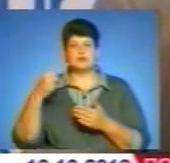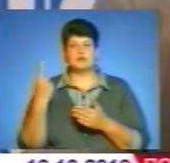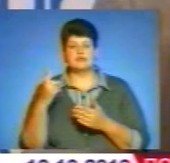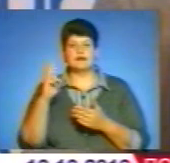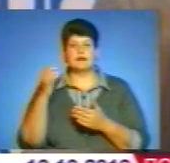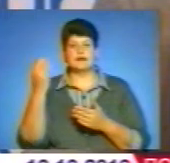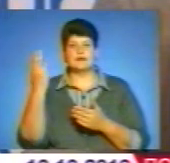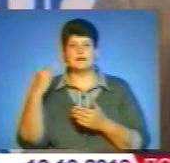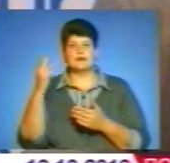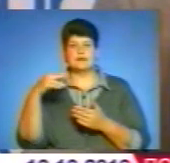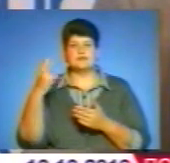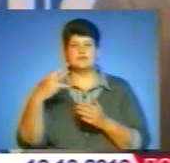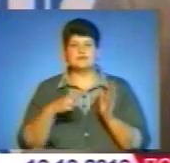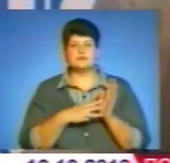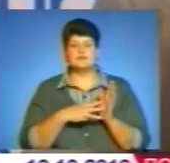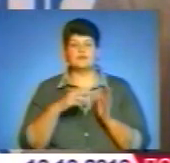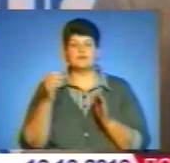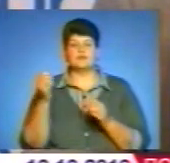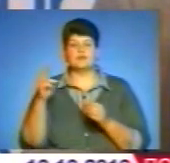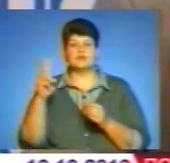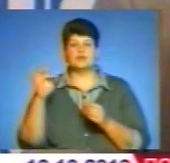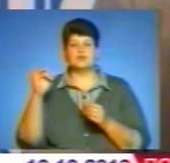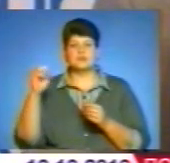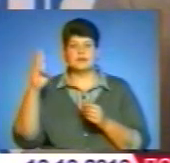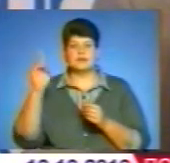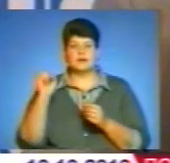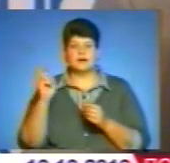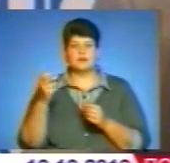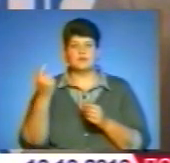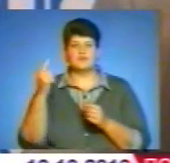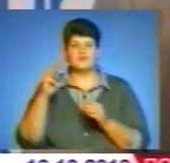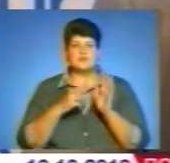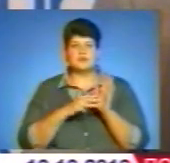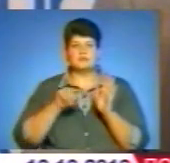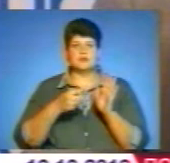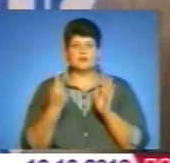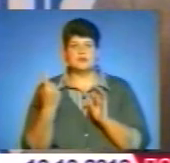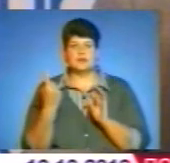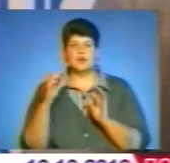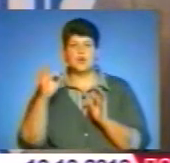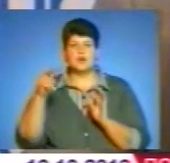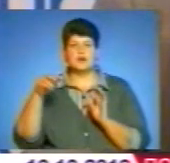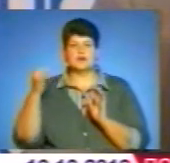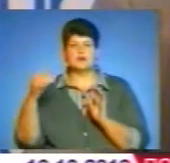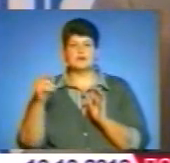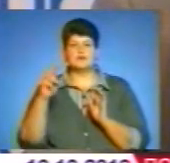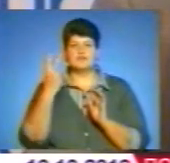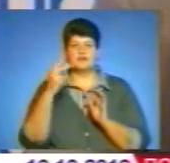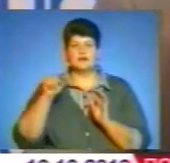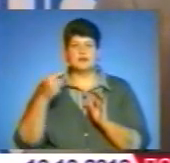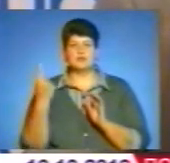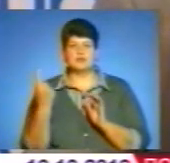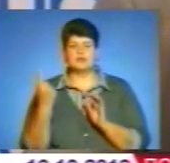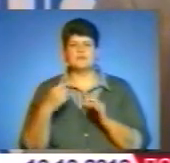вони є наступні. Постух Терас 25,1%, Кайда Олексій 24,8%, Максима